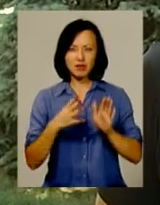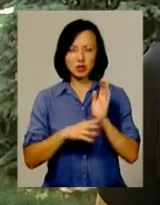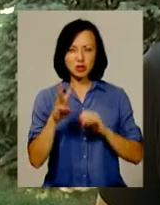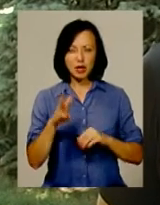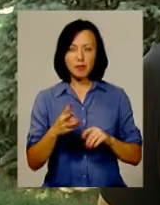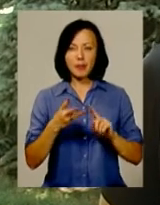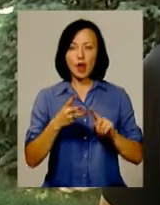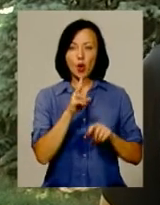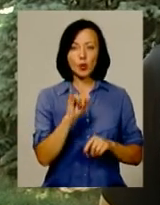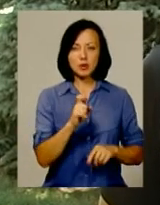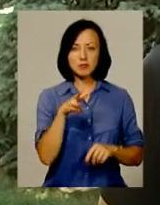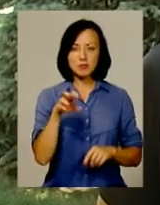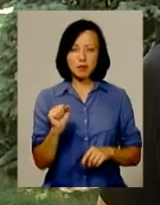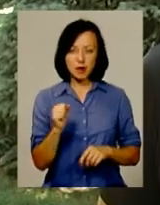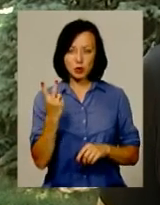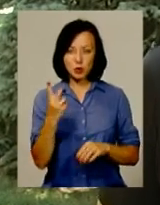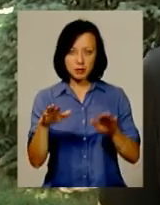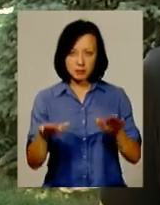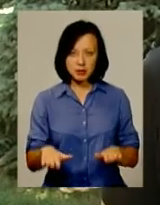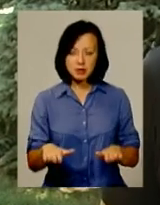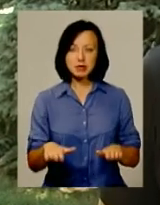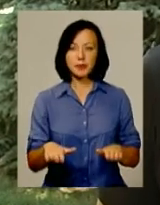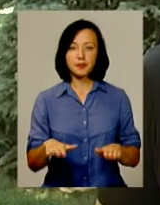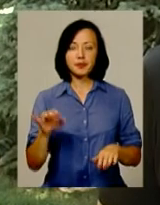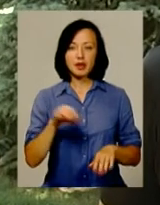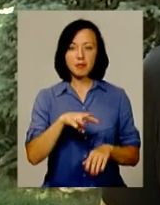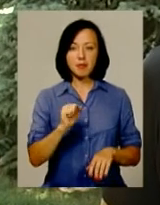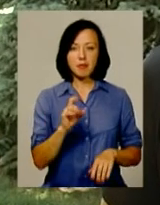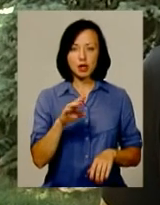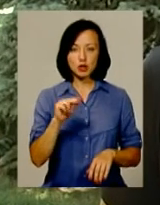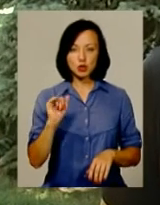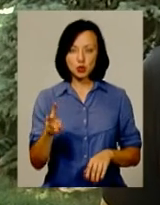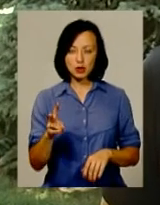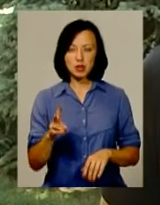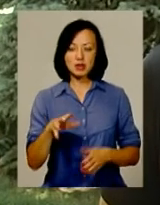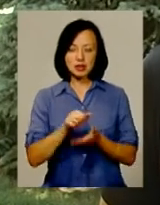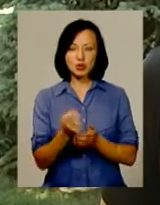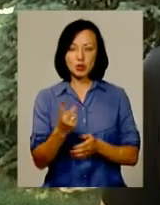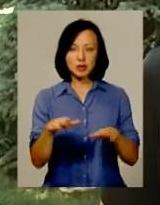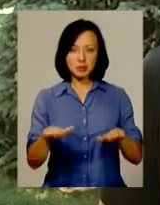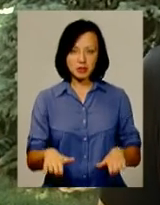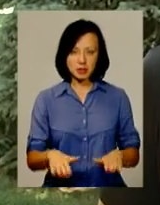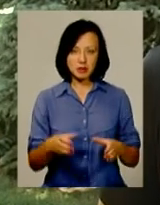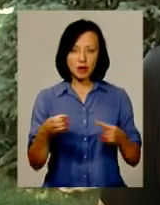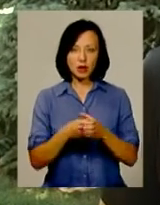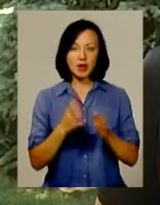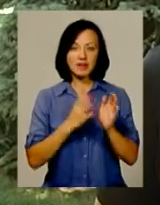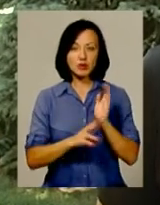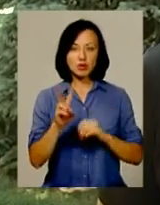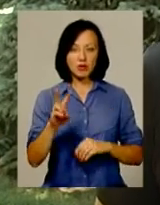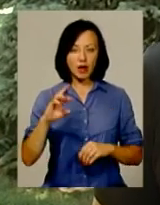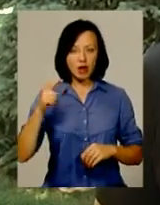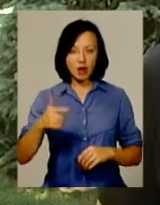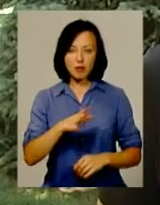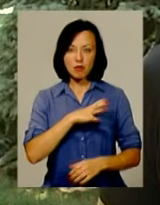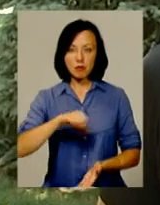Кузьма Андрій, який зайняв друге місце. І Марчук Олександр також зайняв друге місце ваговій категорії плюс 92 кілограма. А також був